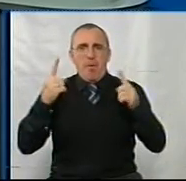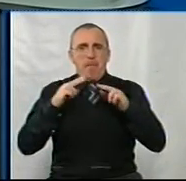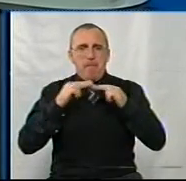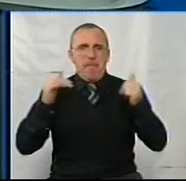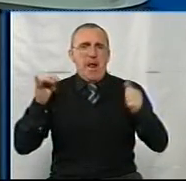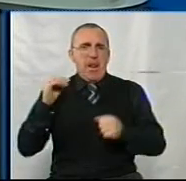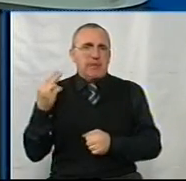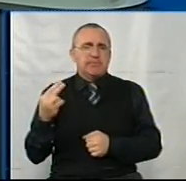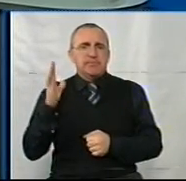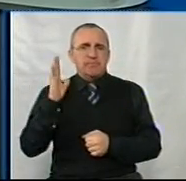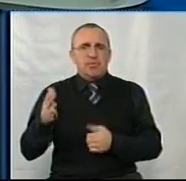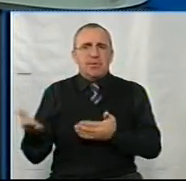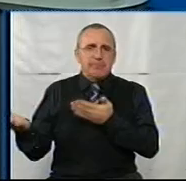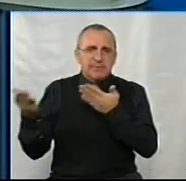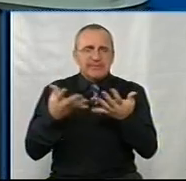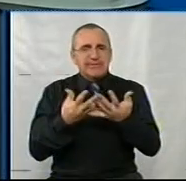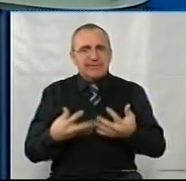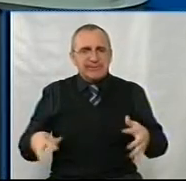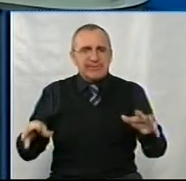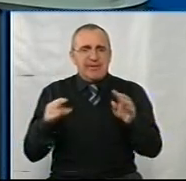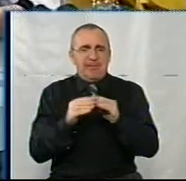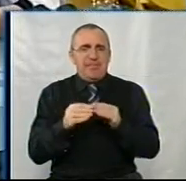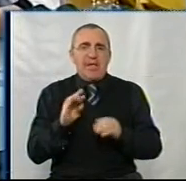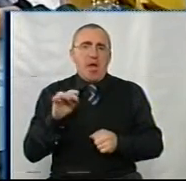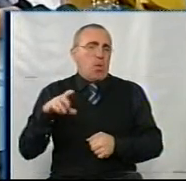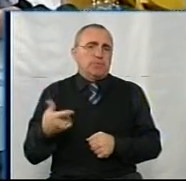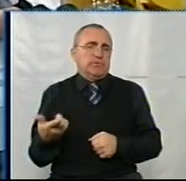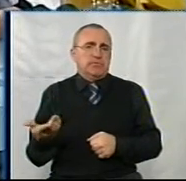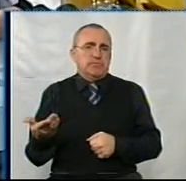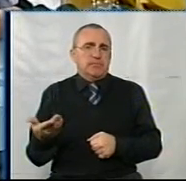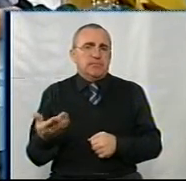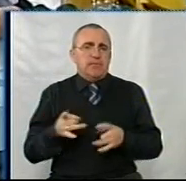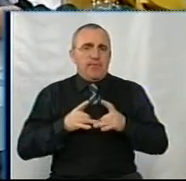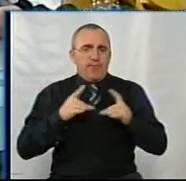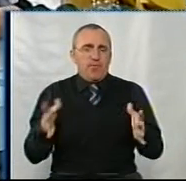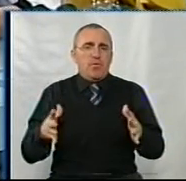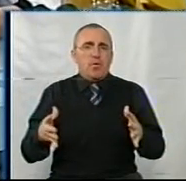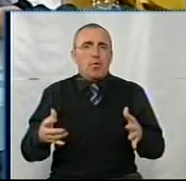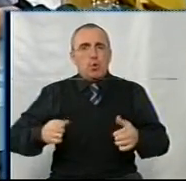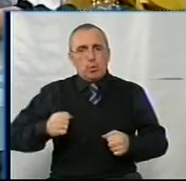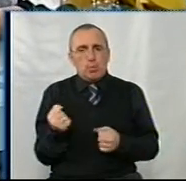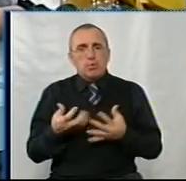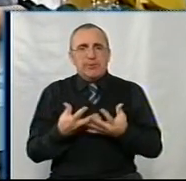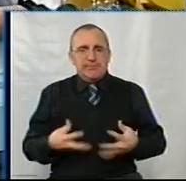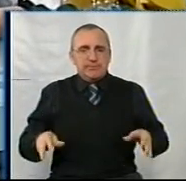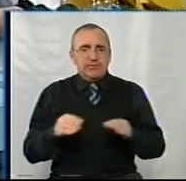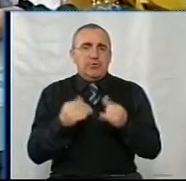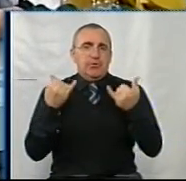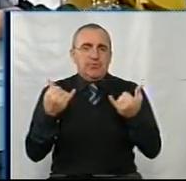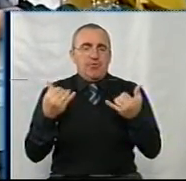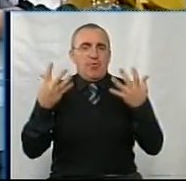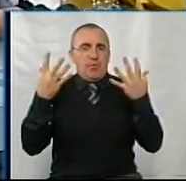Будемо запрошувати сім'ями і якось відзначати вже дружною сім'єю. На сьогоднішній день ми